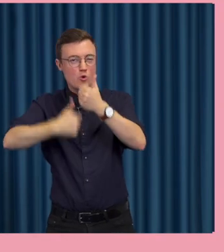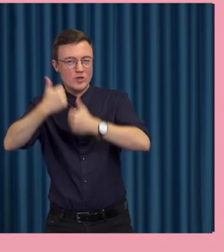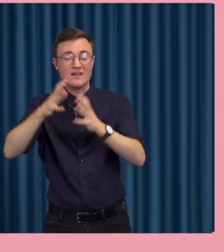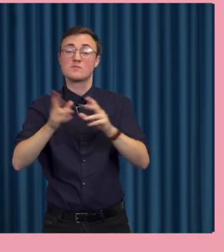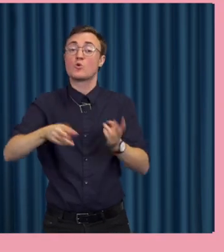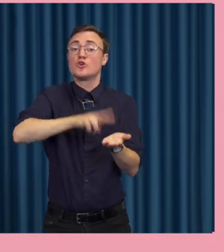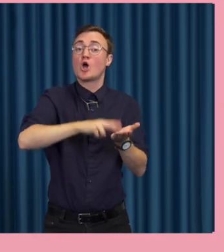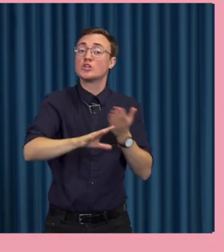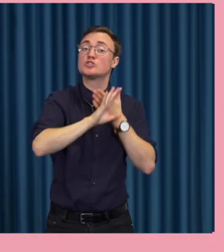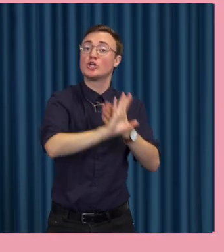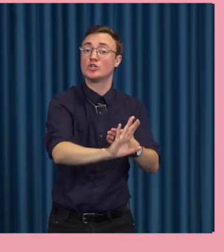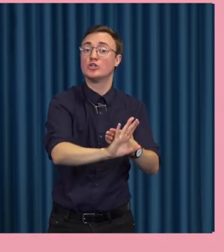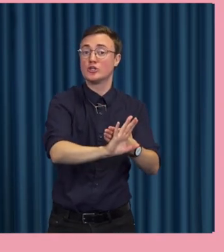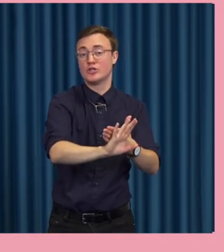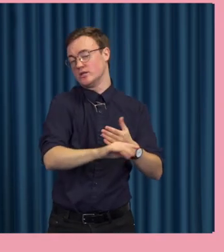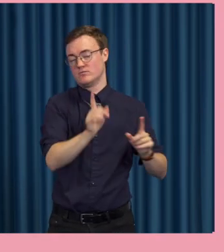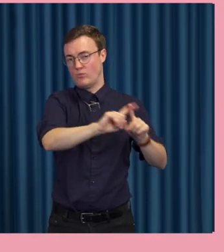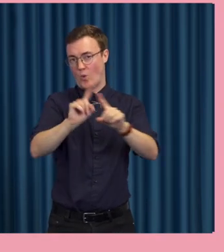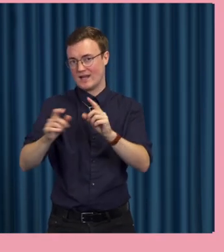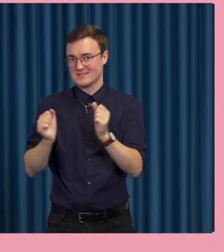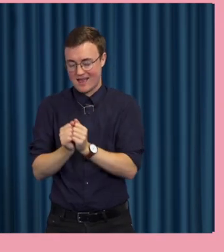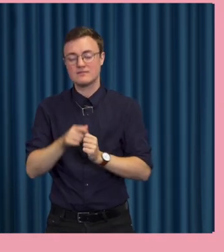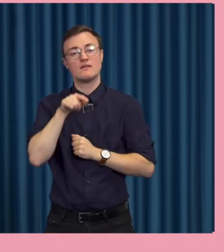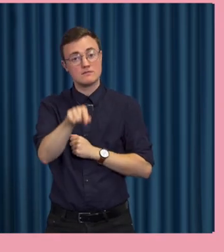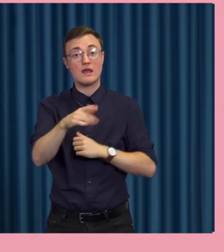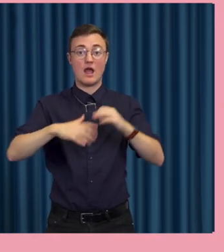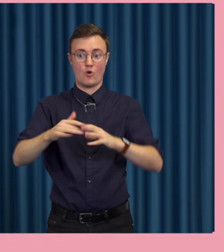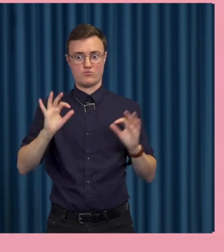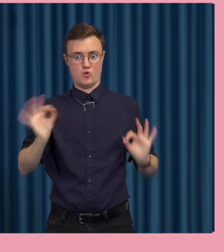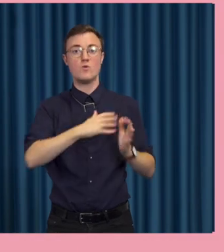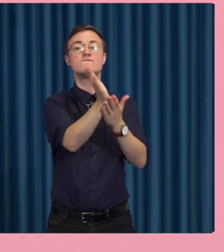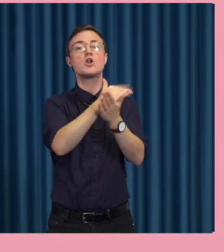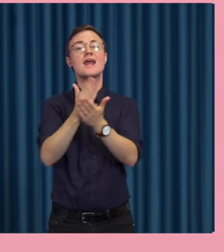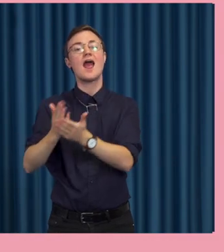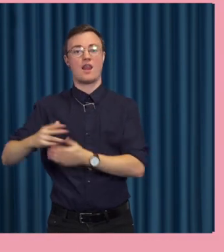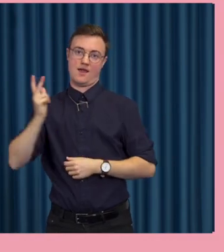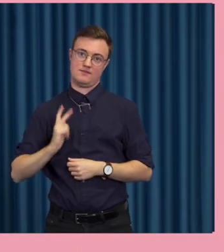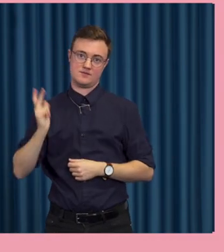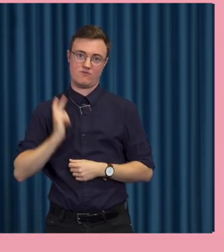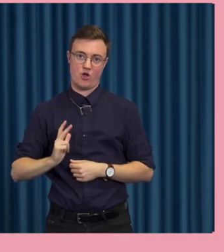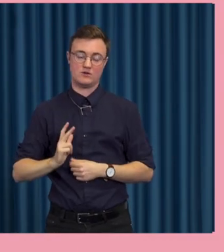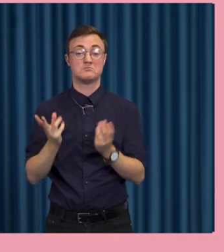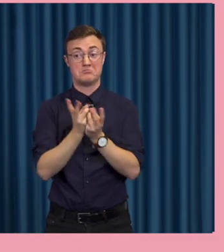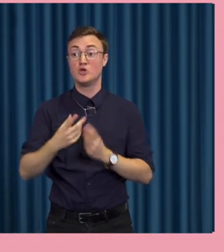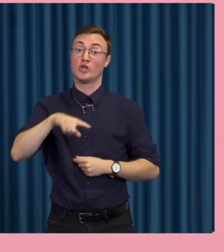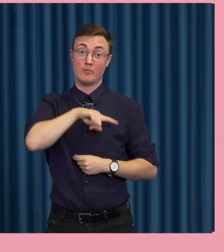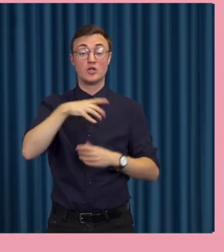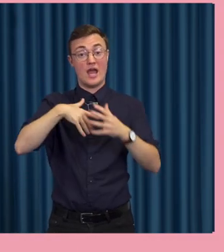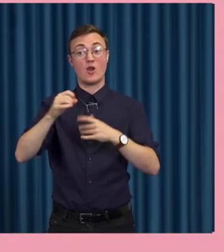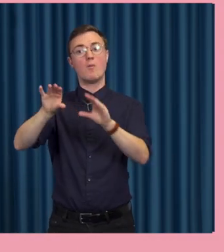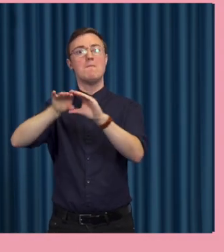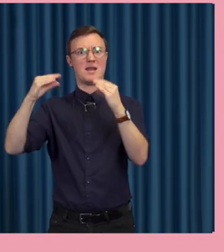men även dataskyddsmässigt och på andra sätt handlar ju om hur ska man fördela ansvar då? Då blir det mycket